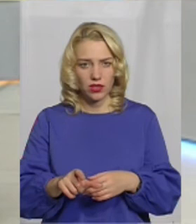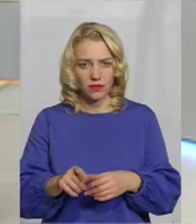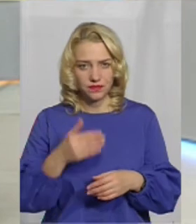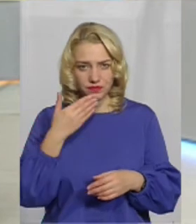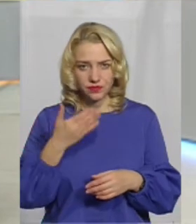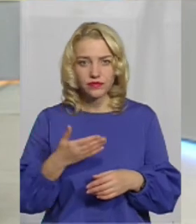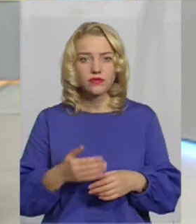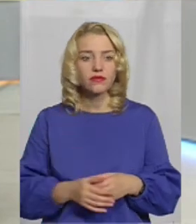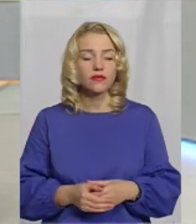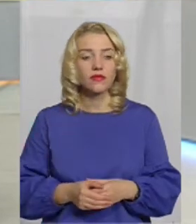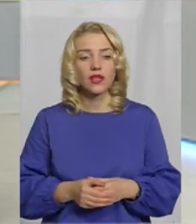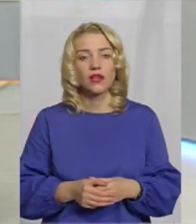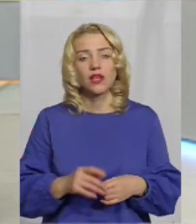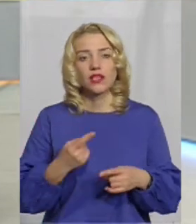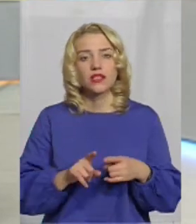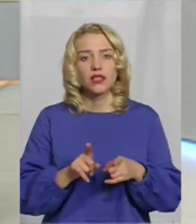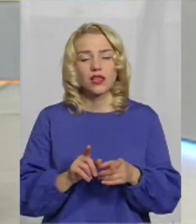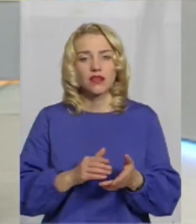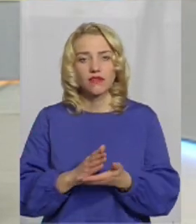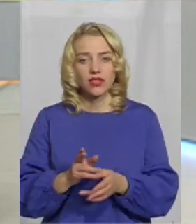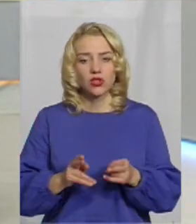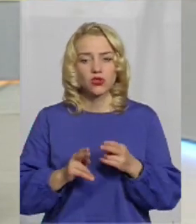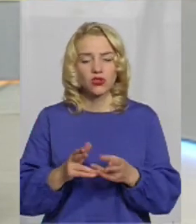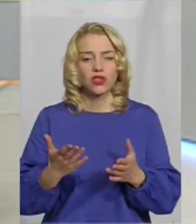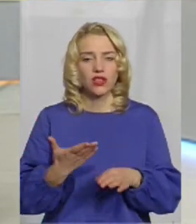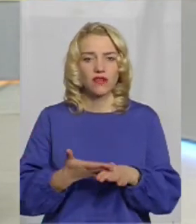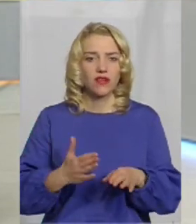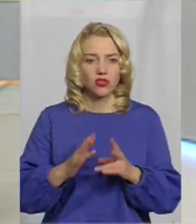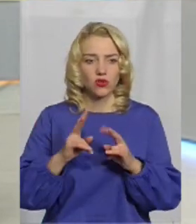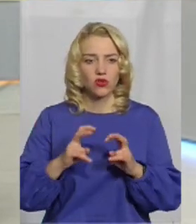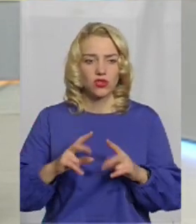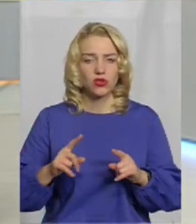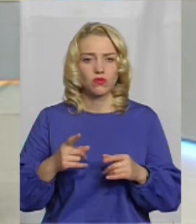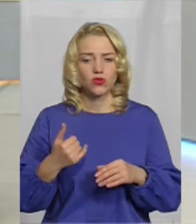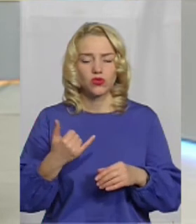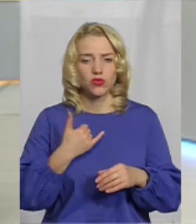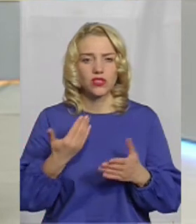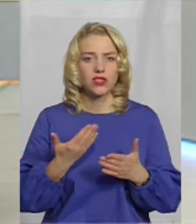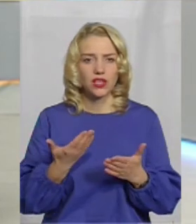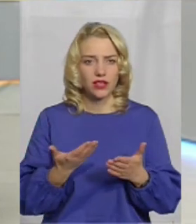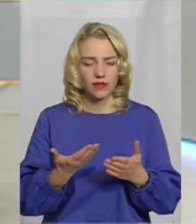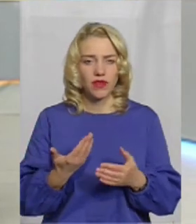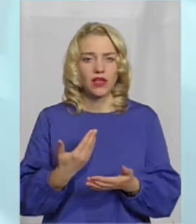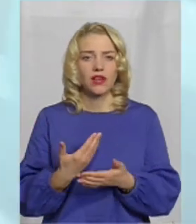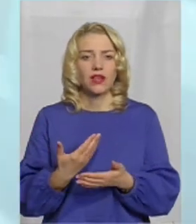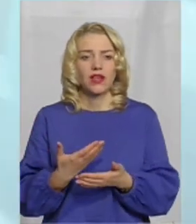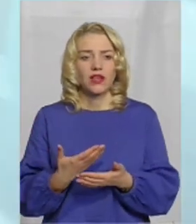Ви знаєте, скажу, що це такий вид злочин, який дуже важко розслідувати, тому що зараз у нас які тенденції?